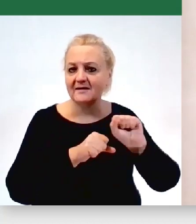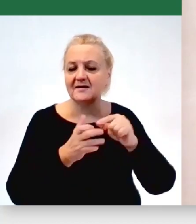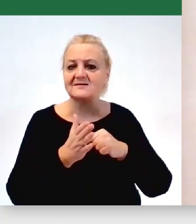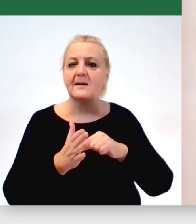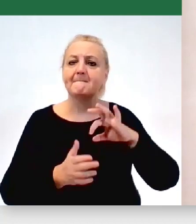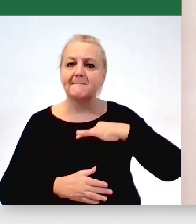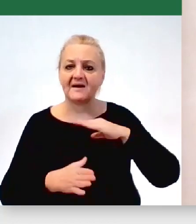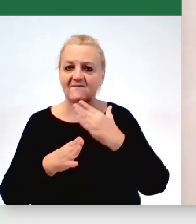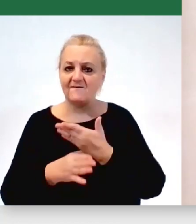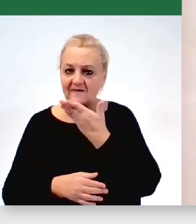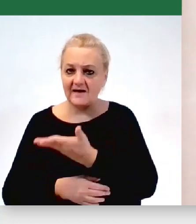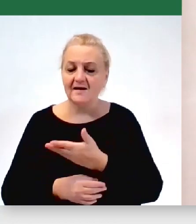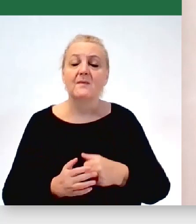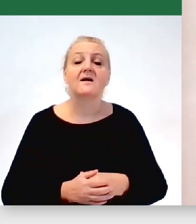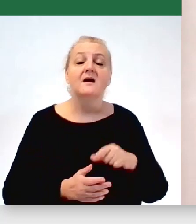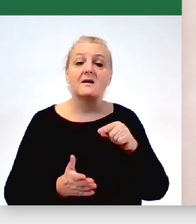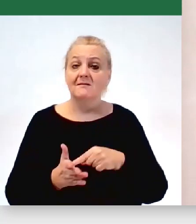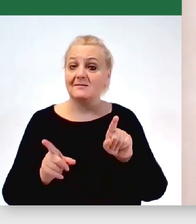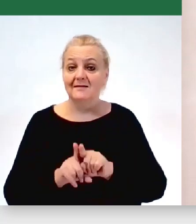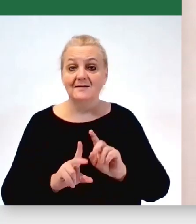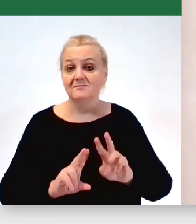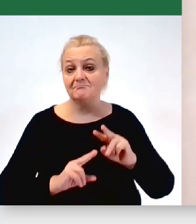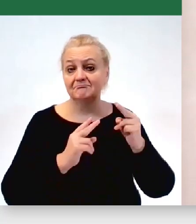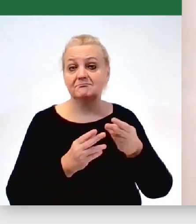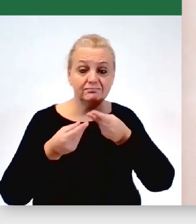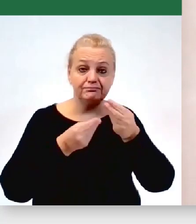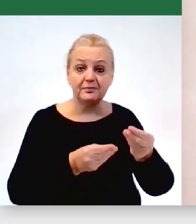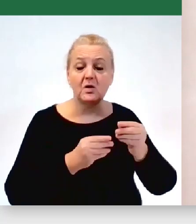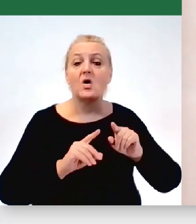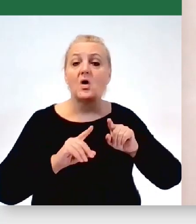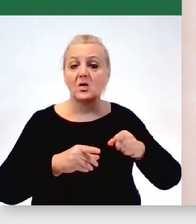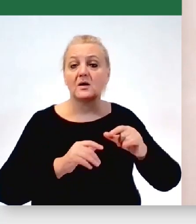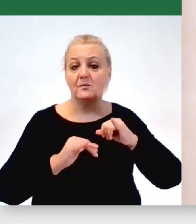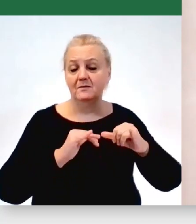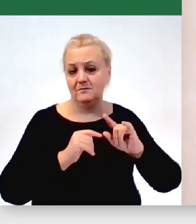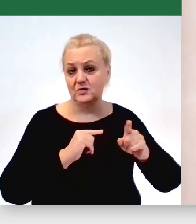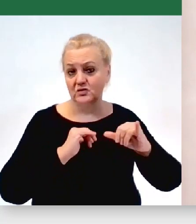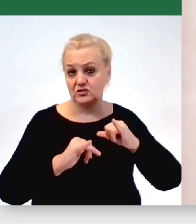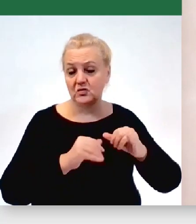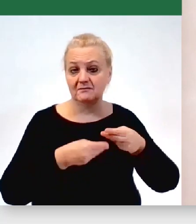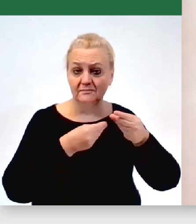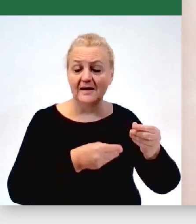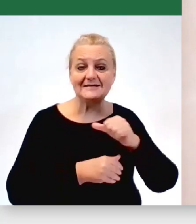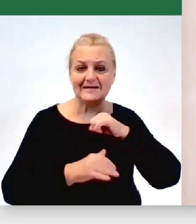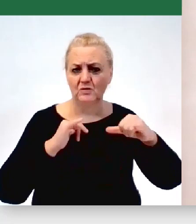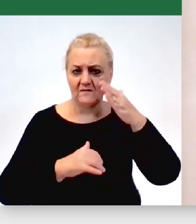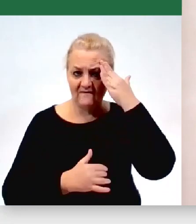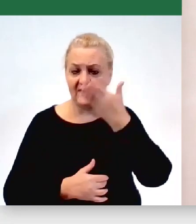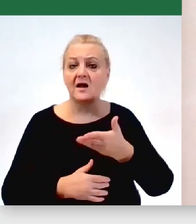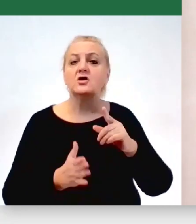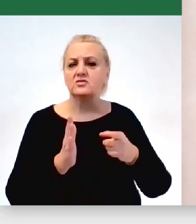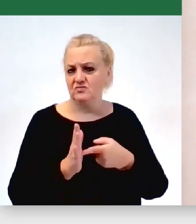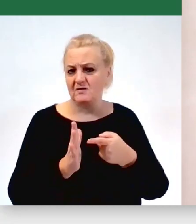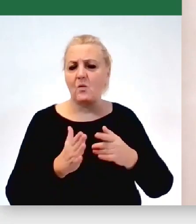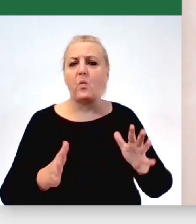prywatne. Tak samo przerzucenie środków do organizacji pozarządowej, samorządowcy o tym wiedzą, jest często prostszą